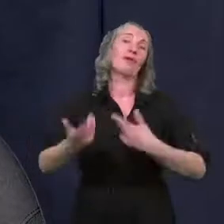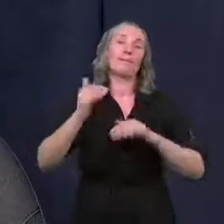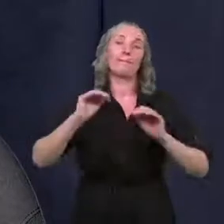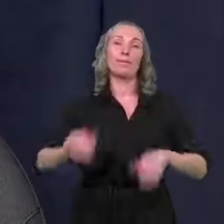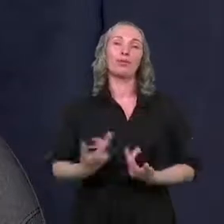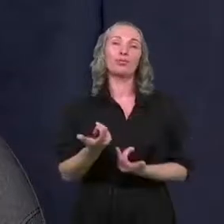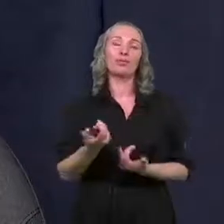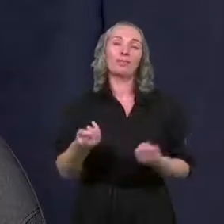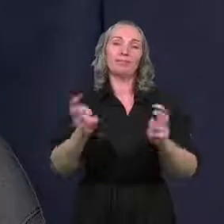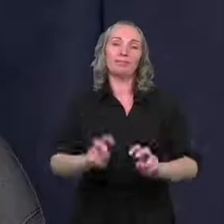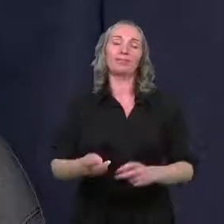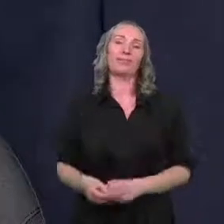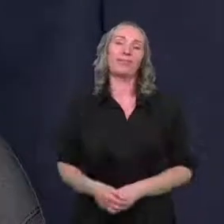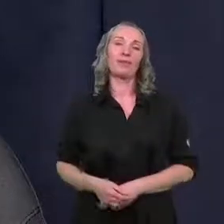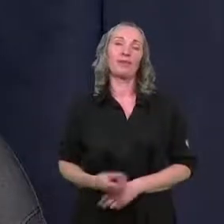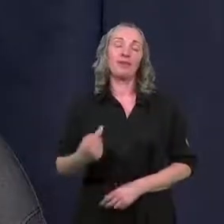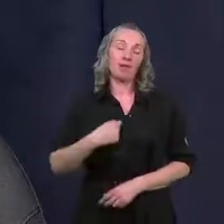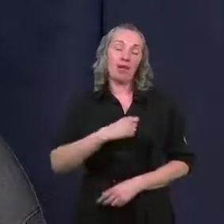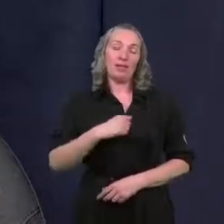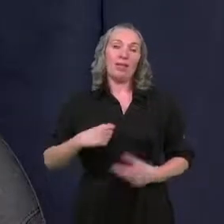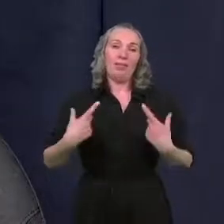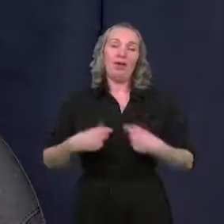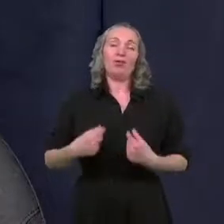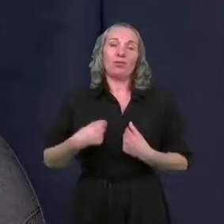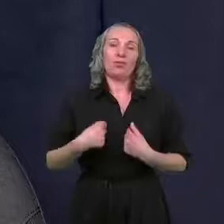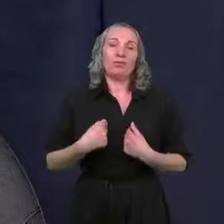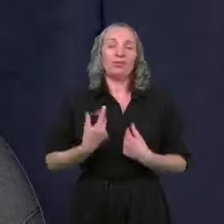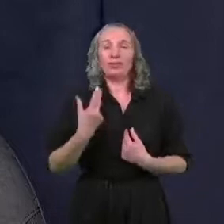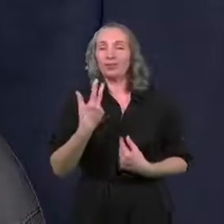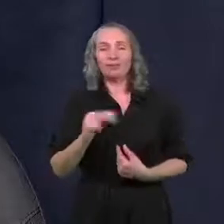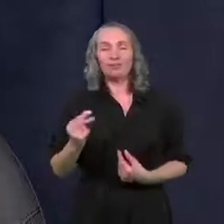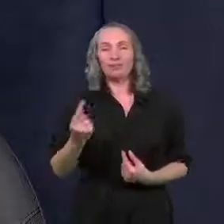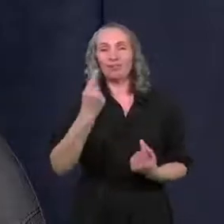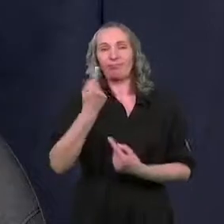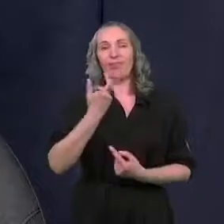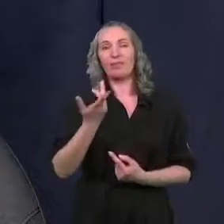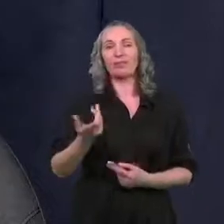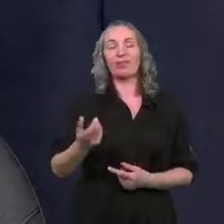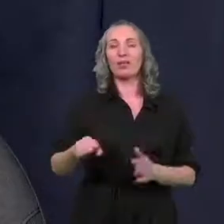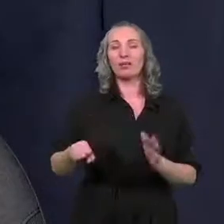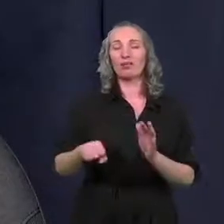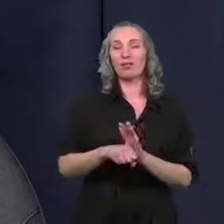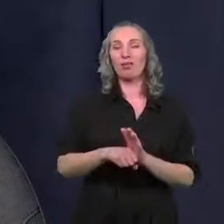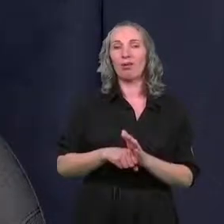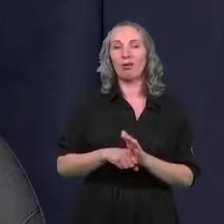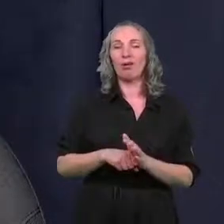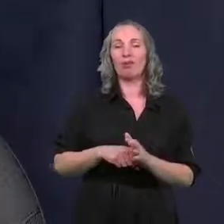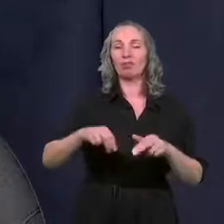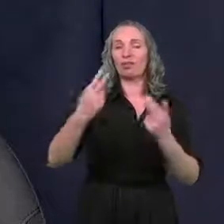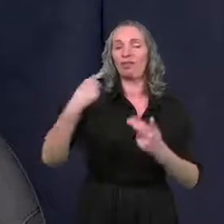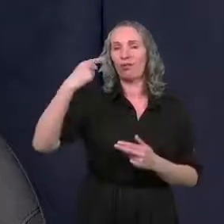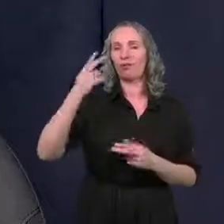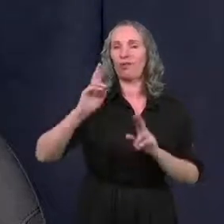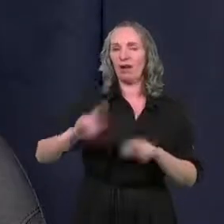zrealizować. Osobiście nie sądzę, tym bardziej, że powiedzmy do tradycyjnych Dni Włocławka